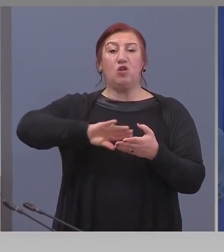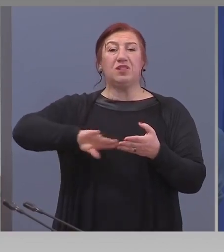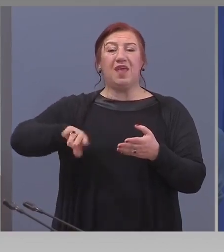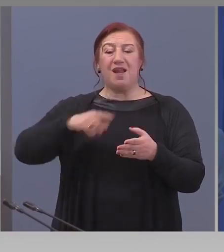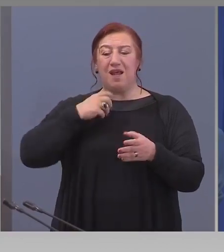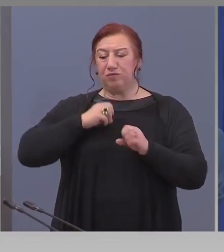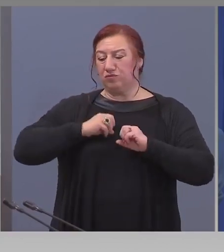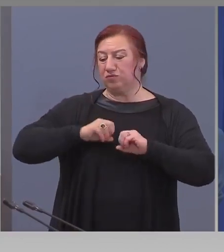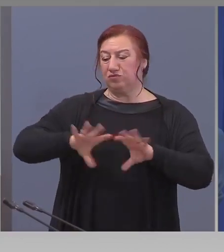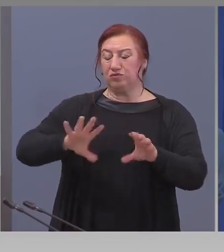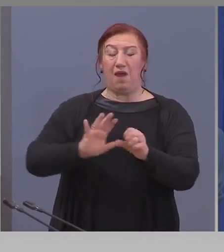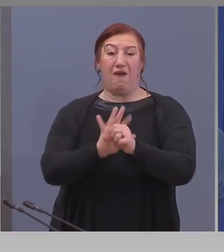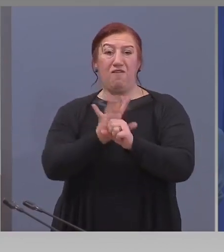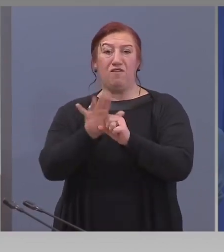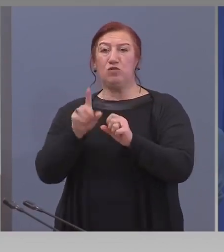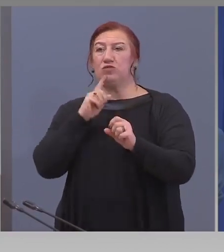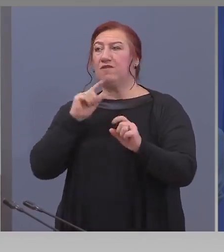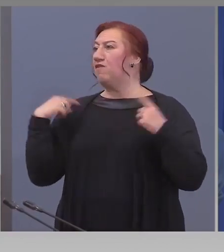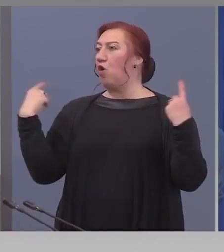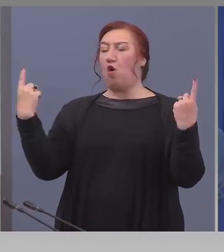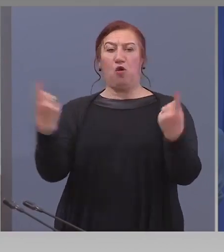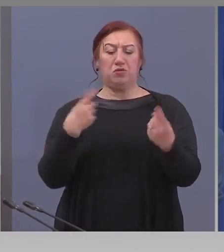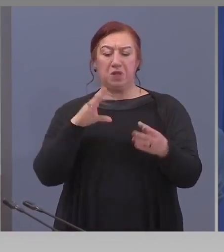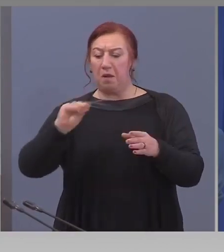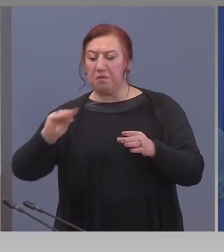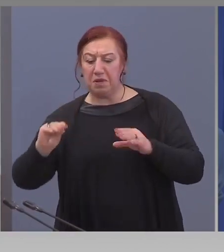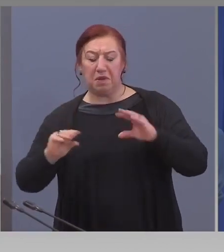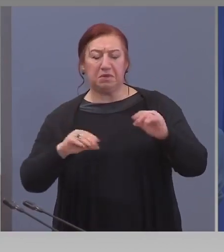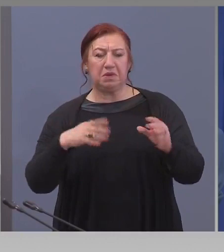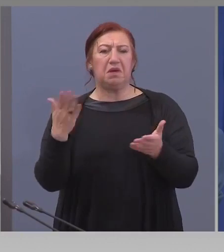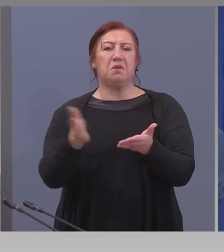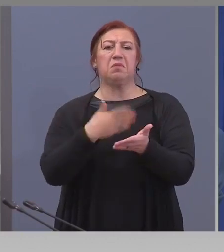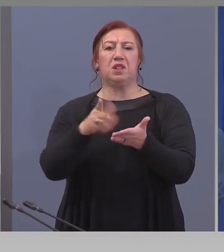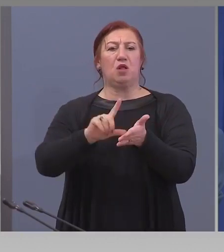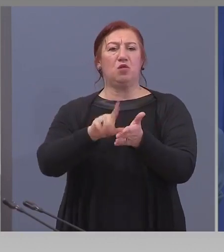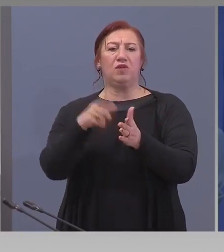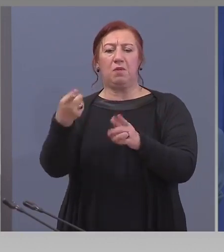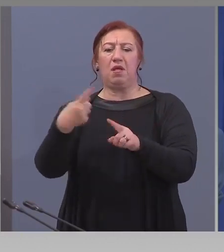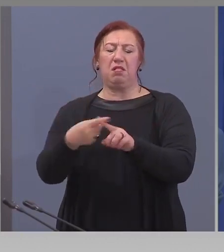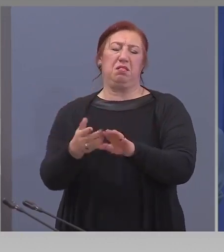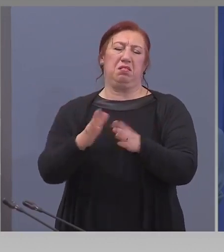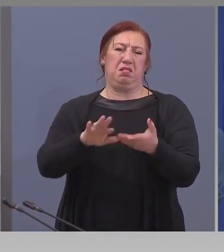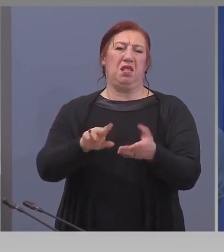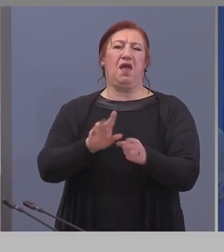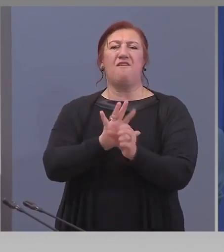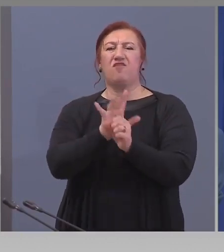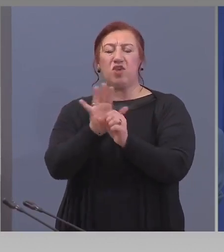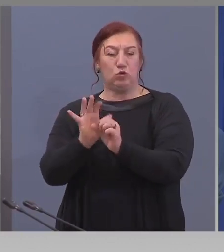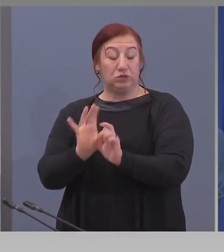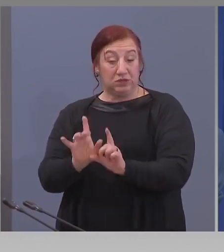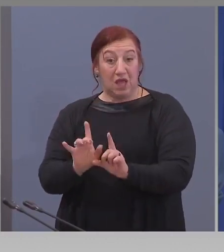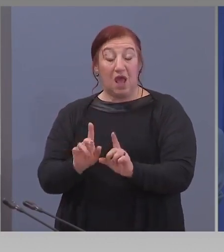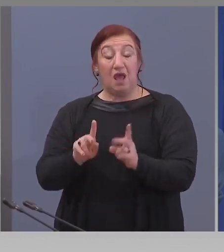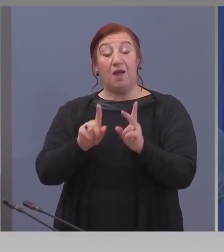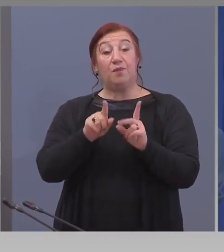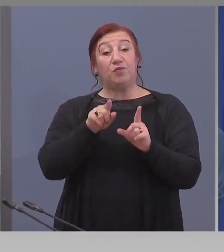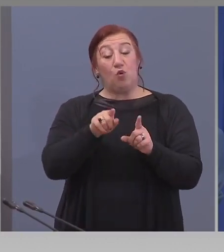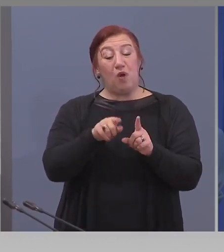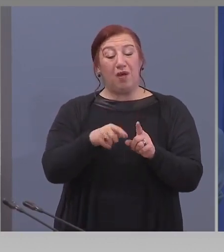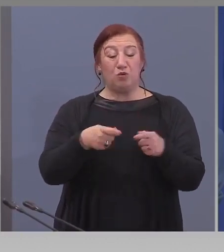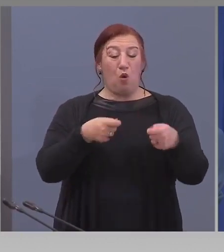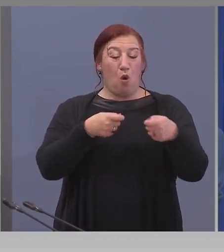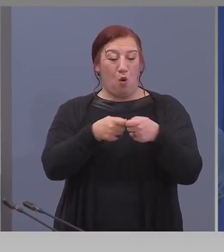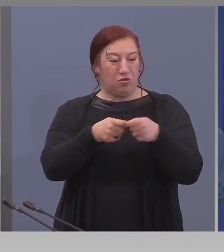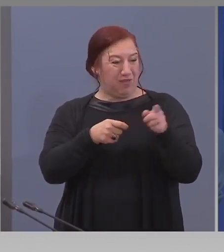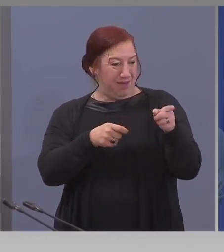среда. Защото е минало нужното време. В такъв случай, когато на тези контактни се прави